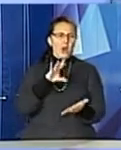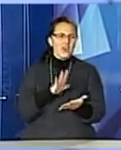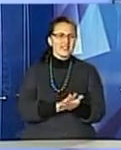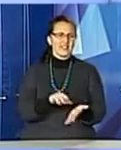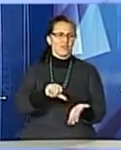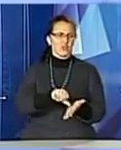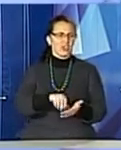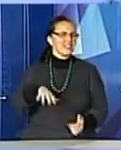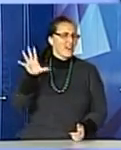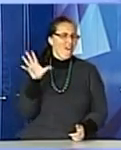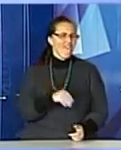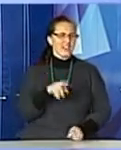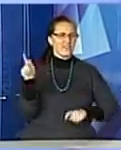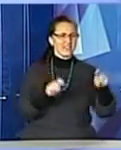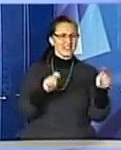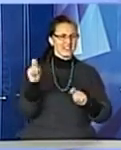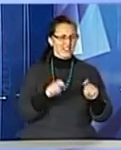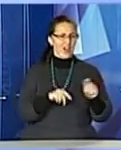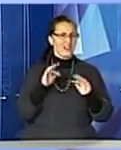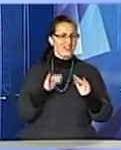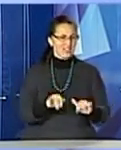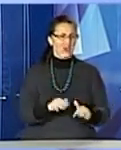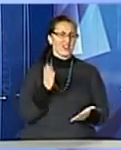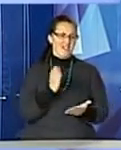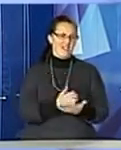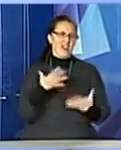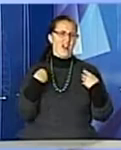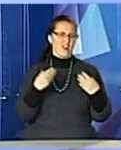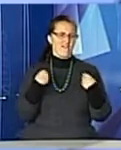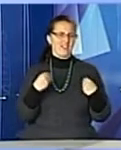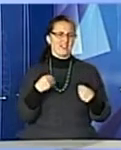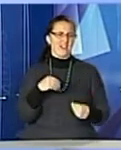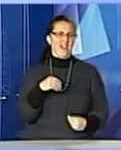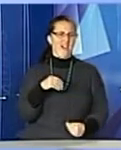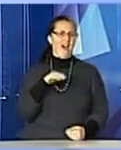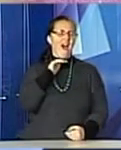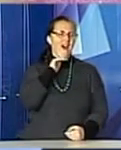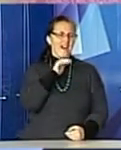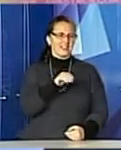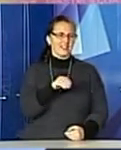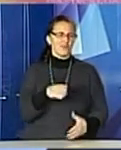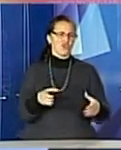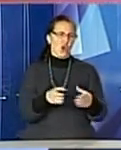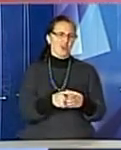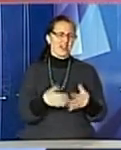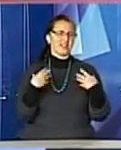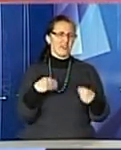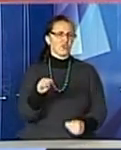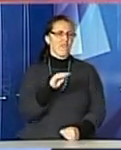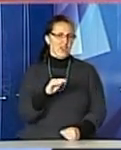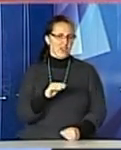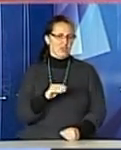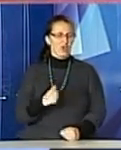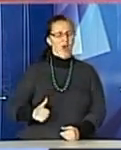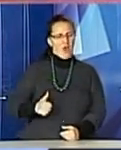всіх фестивалів, я би так сказала, є Львівський академічний симфонічний оркестр Львівської філармонії. З гордістю